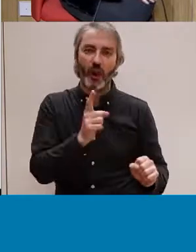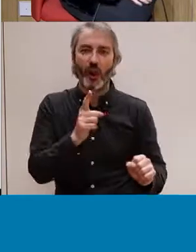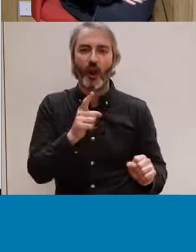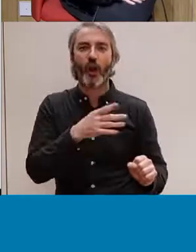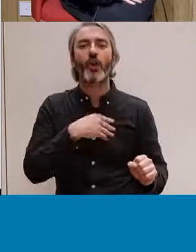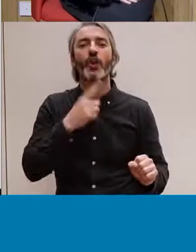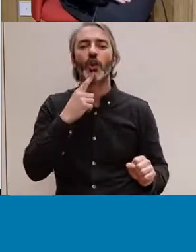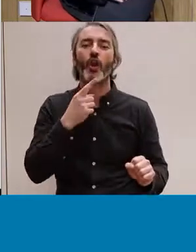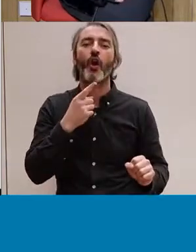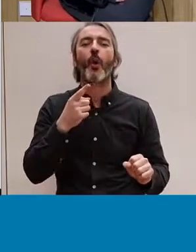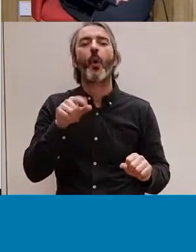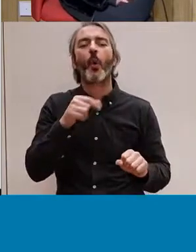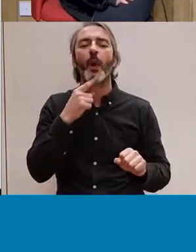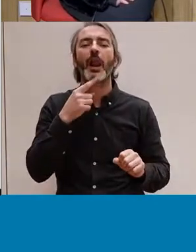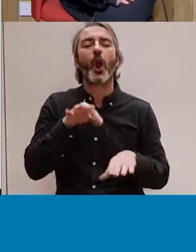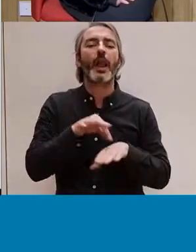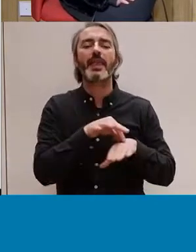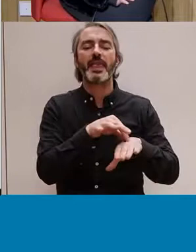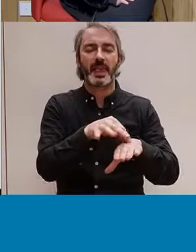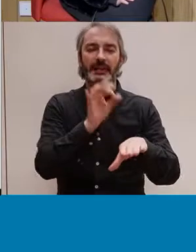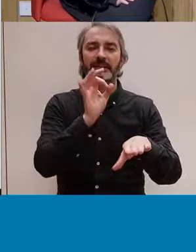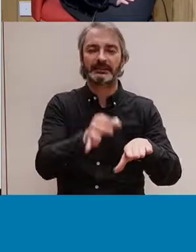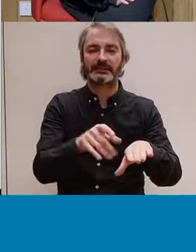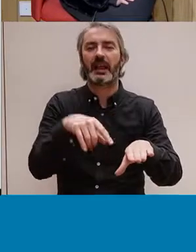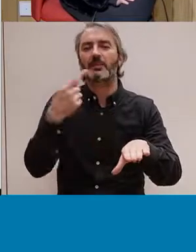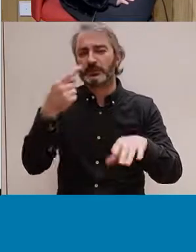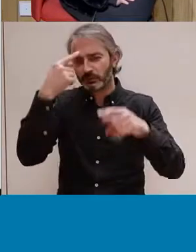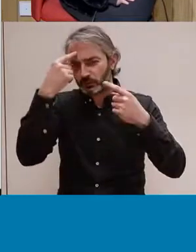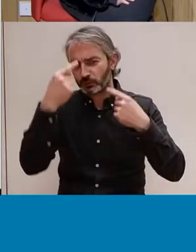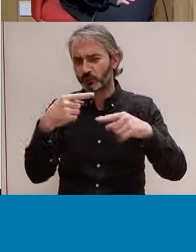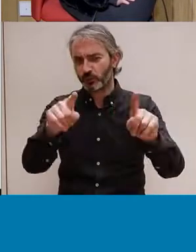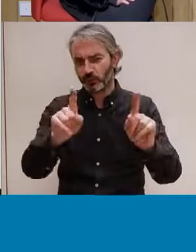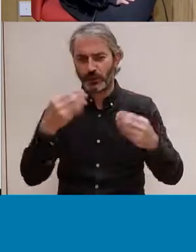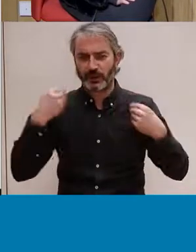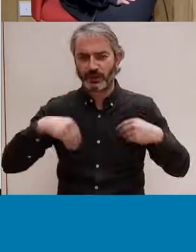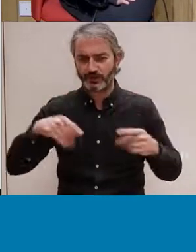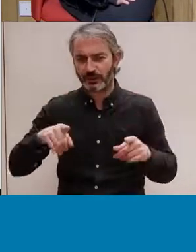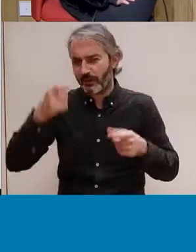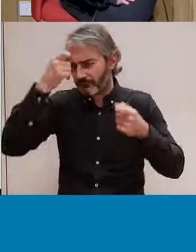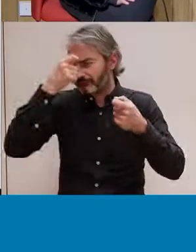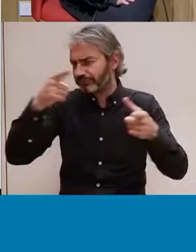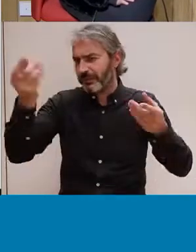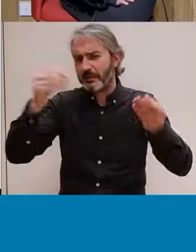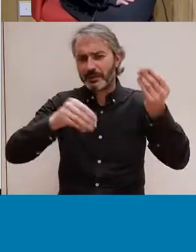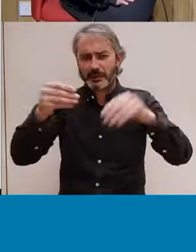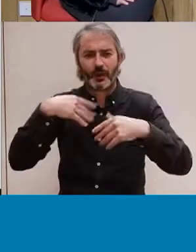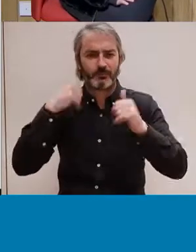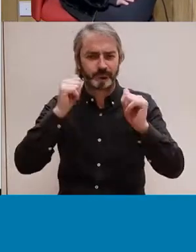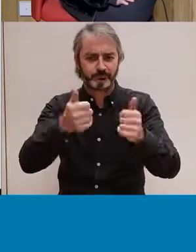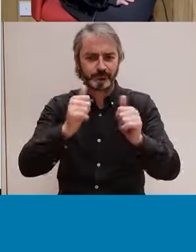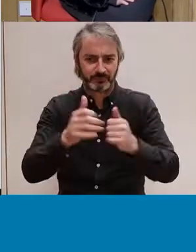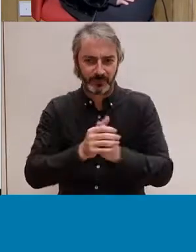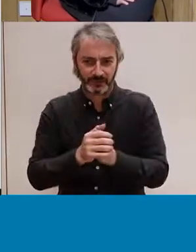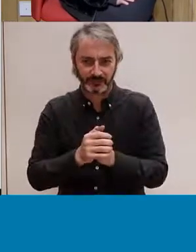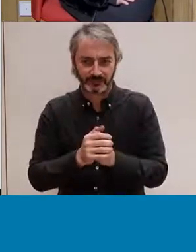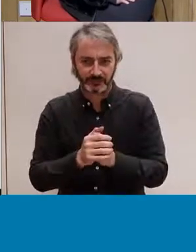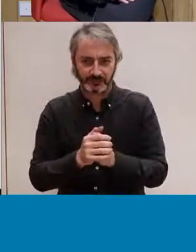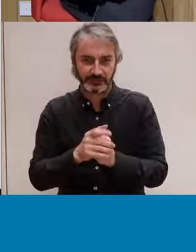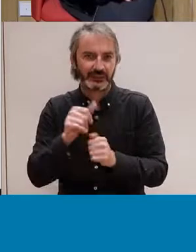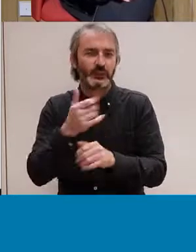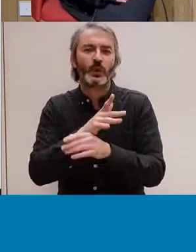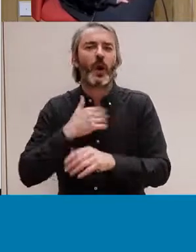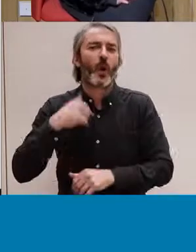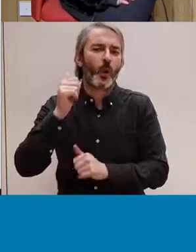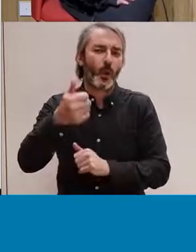definim unes maneres cada persona pugui disfrutar i imaginar-se el joc que vulgui i deixar de jugar, evidentment, quan